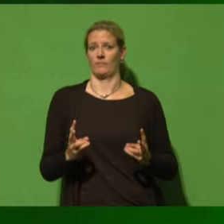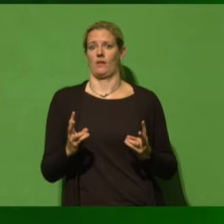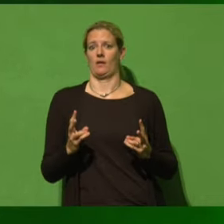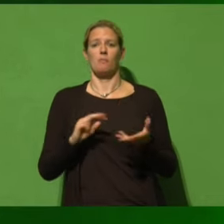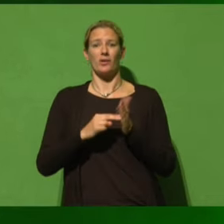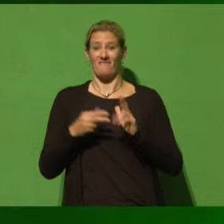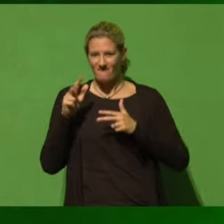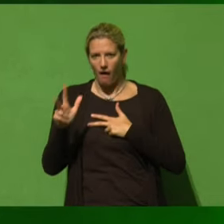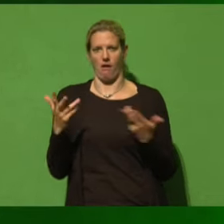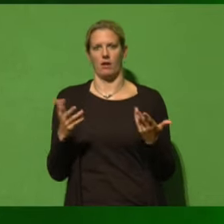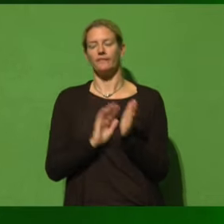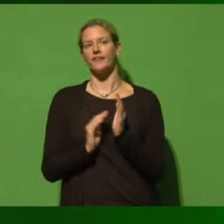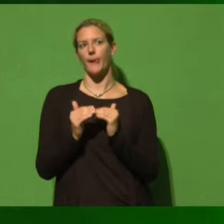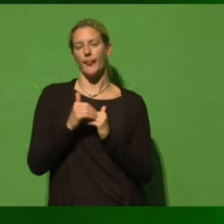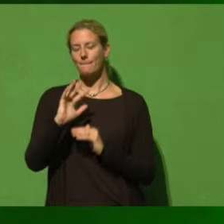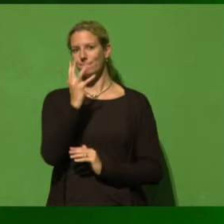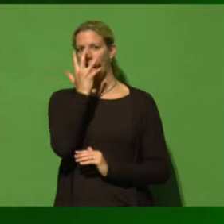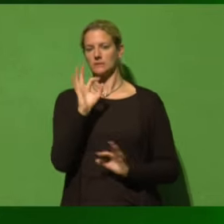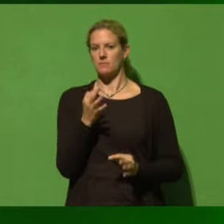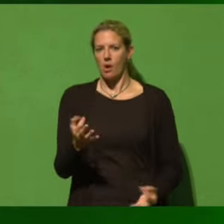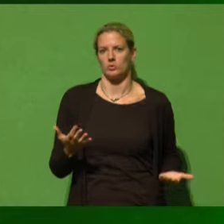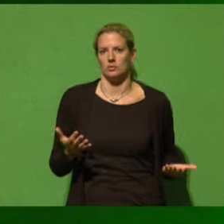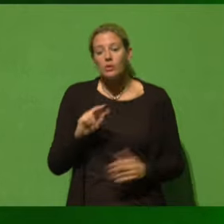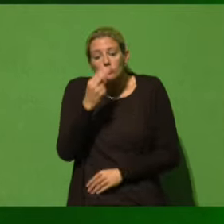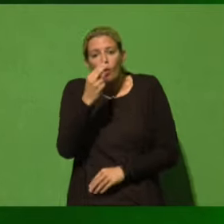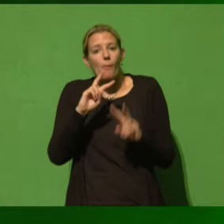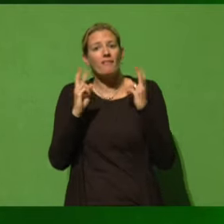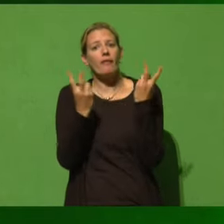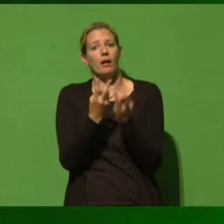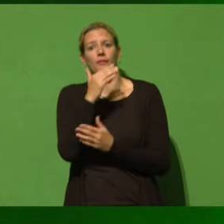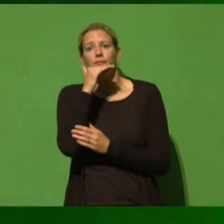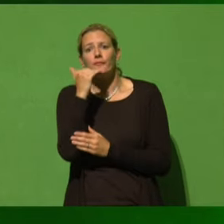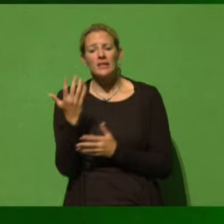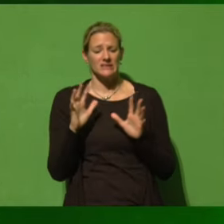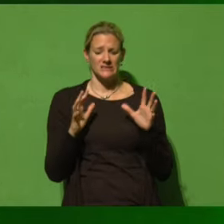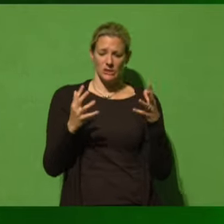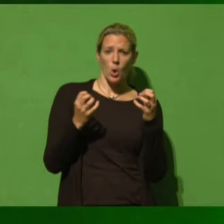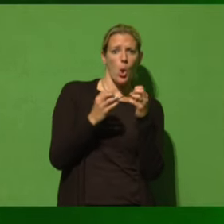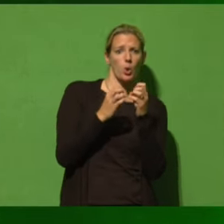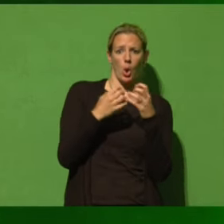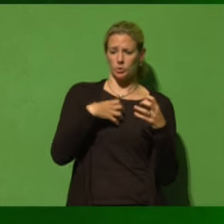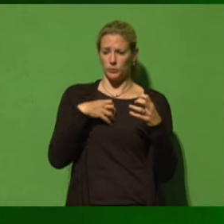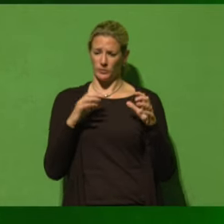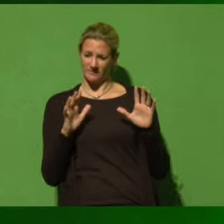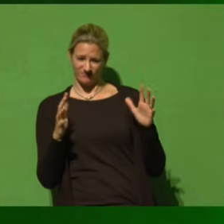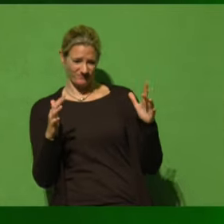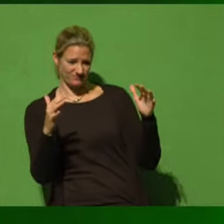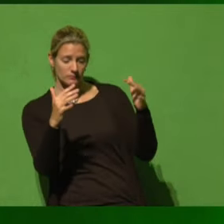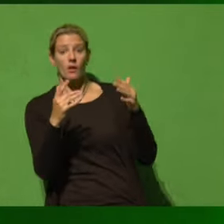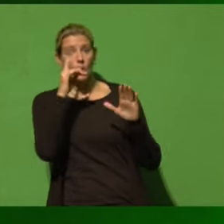Und wenn wir uns jetzt anschauen, die vielen ökologischen Probleme, die wir haben auf der Welt, in Deutschland und auch in NRW,